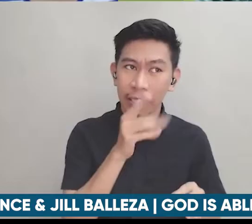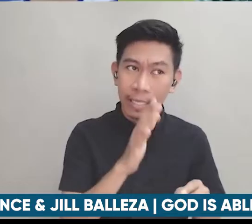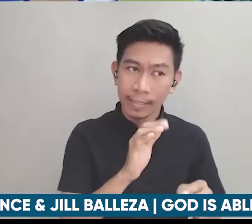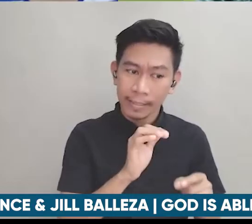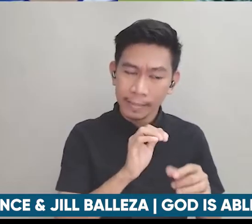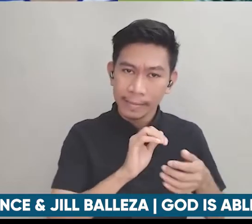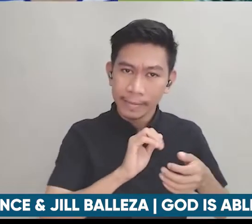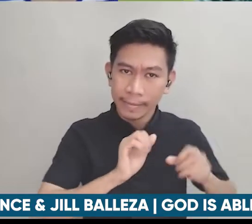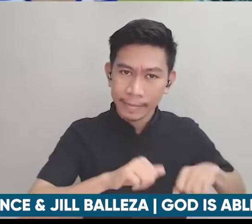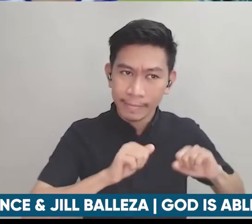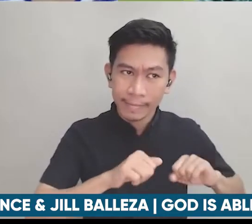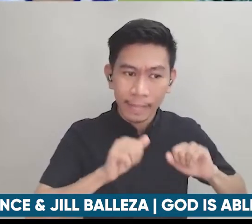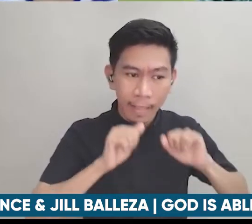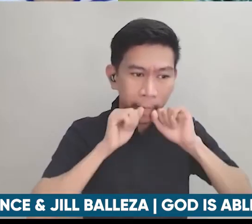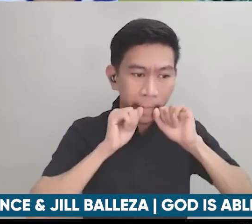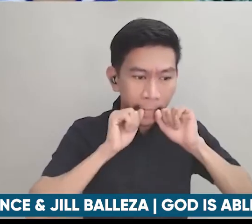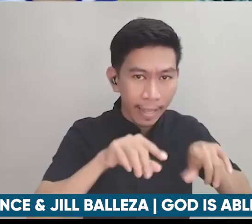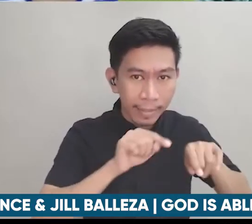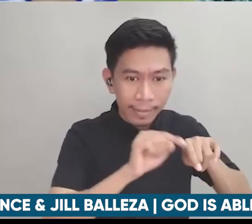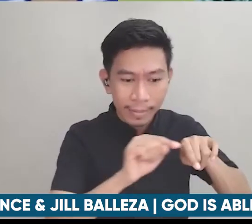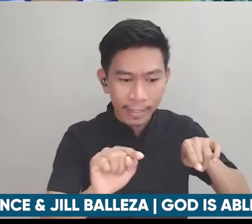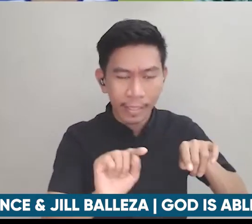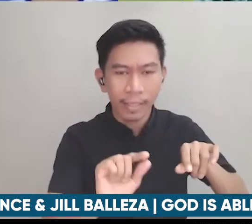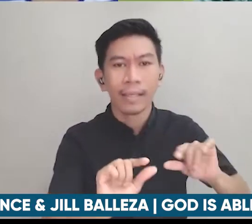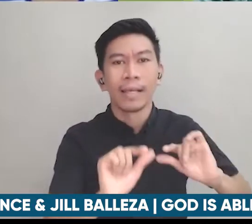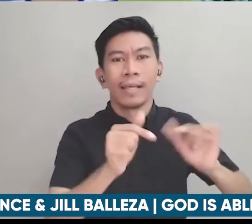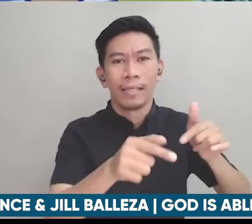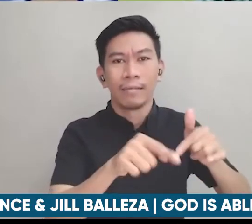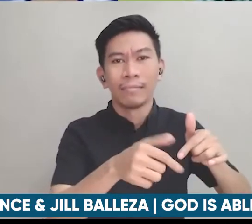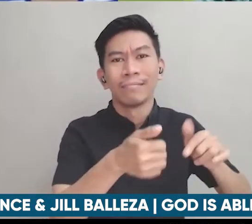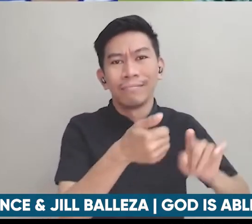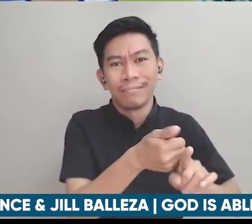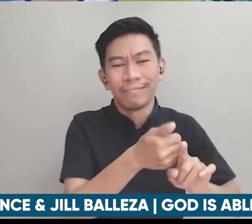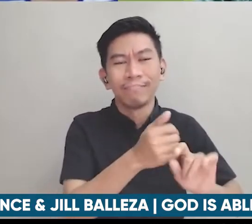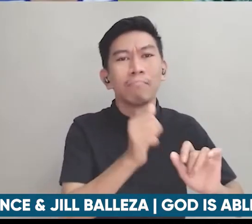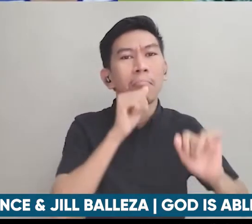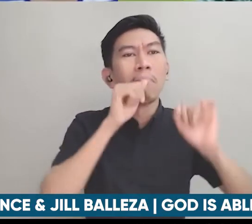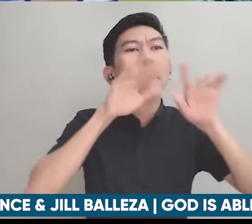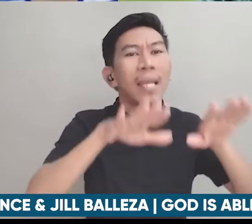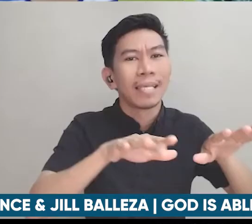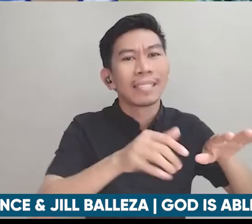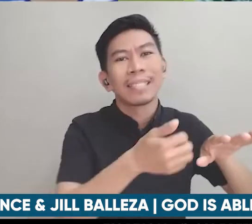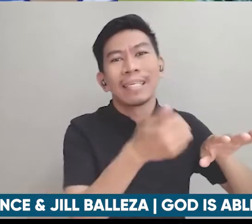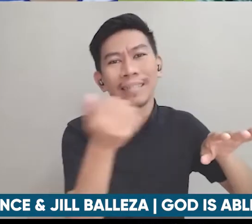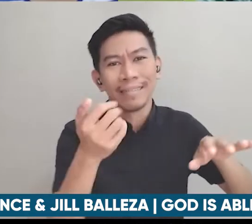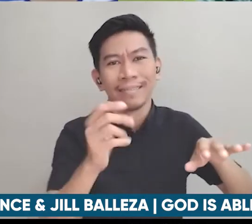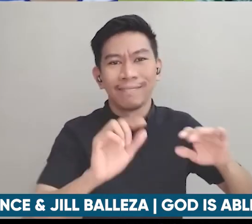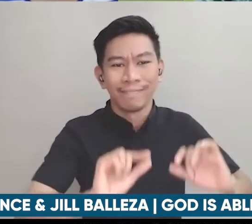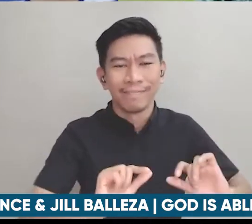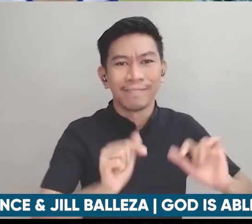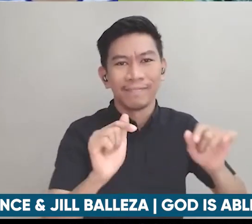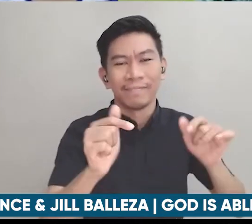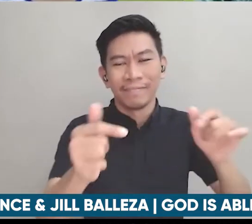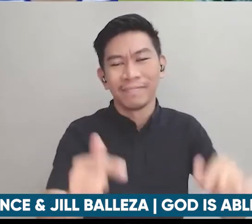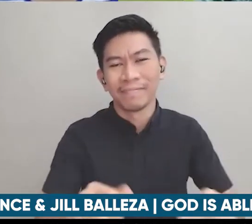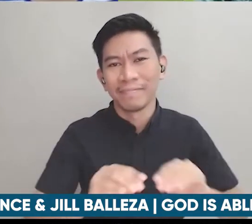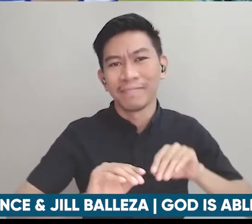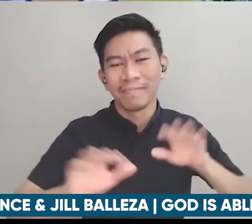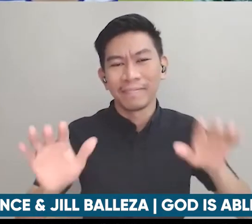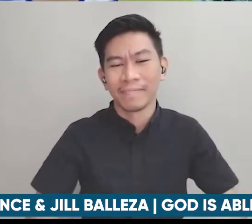makapag bless din ng kanilang community at saan ka nga pa bahahanap ng taong ibibless kundi yung mga nakapaligid sa'yo kung saan ka